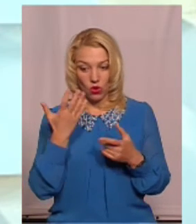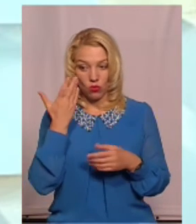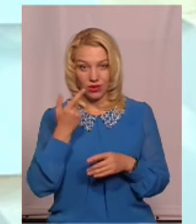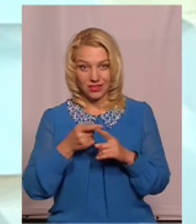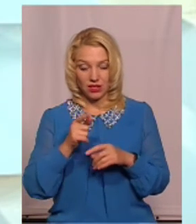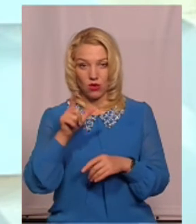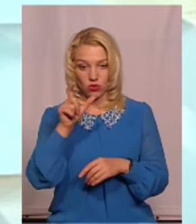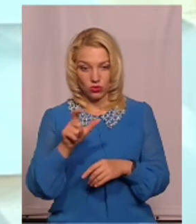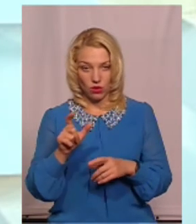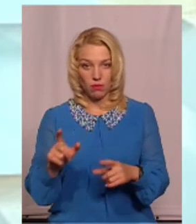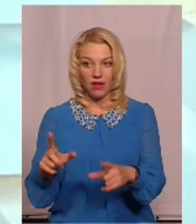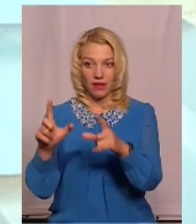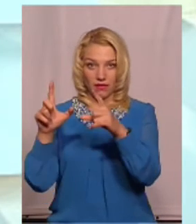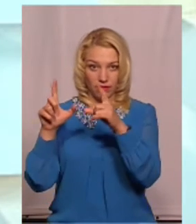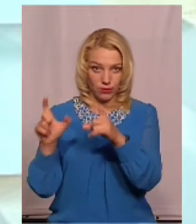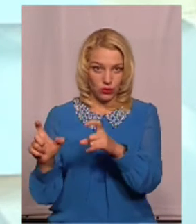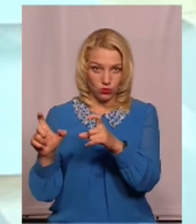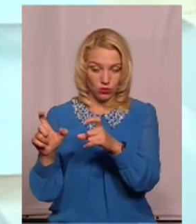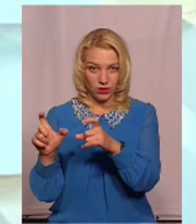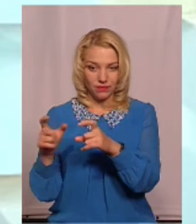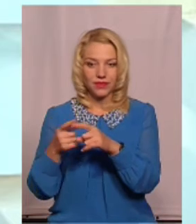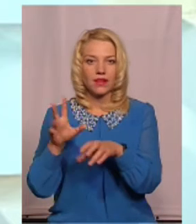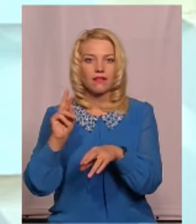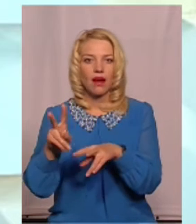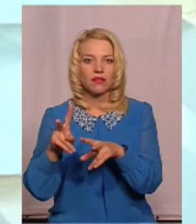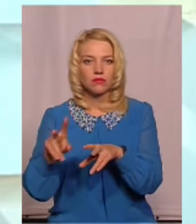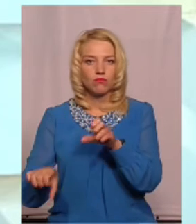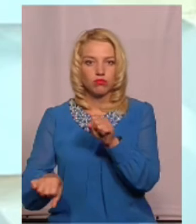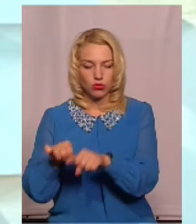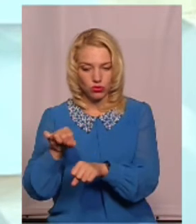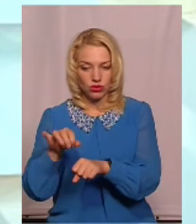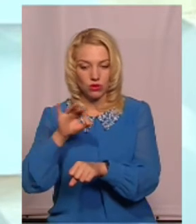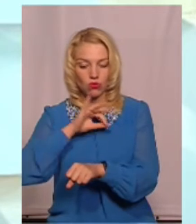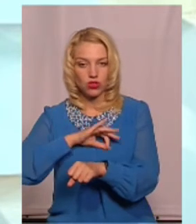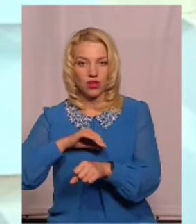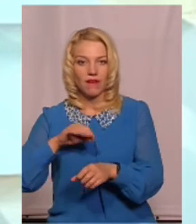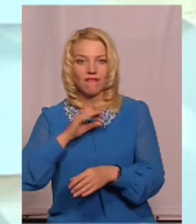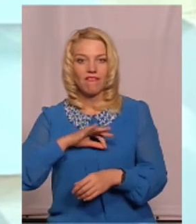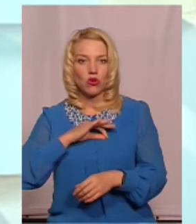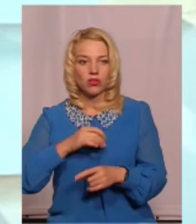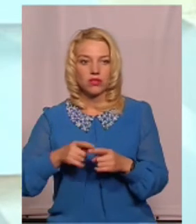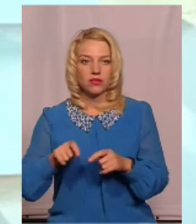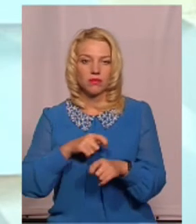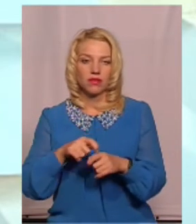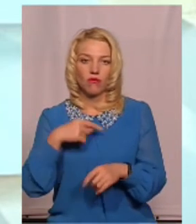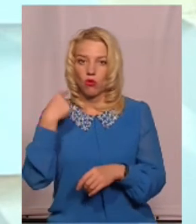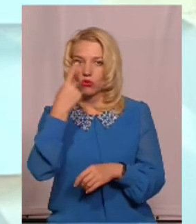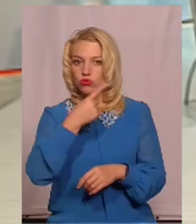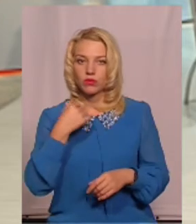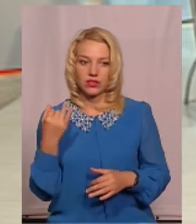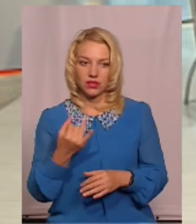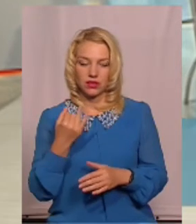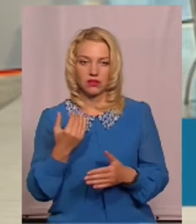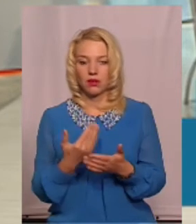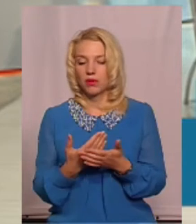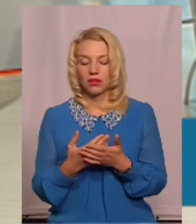фіксує дане адміністративне правопорушення, може використати ці матеріали в особистих інтересах. Скажімо,